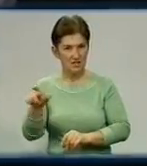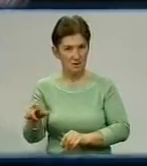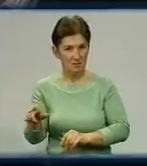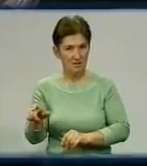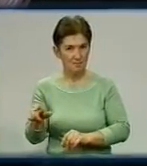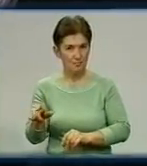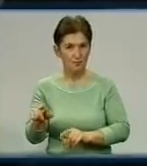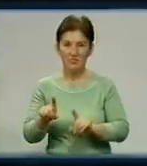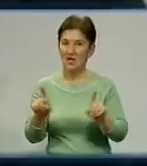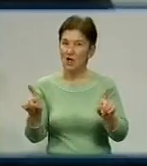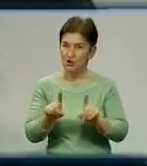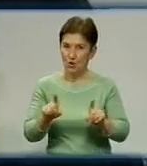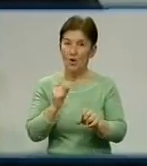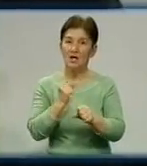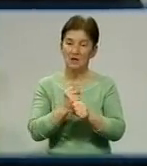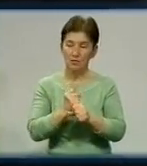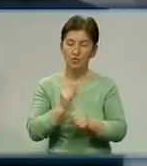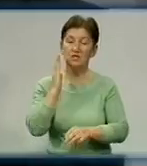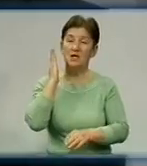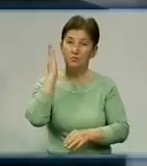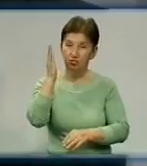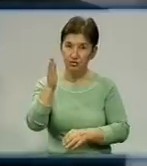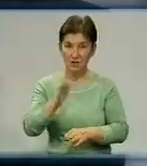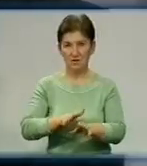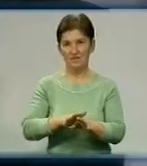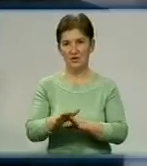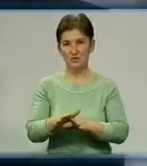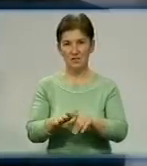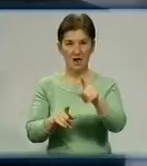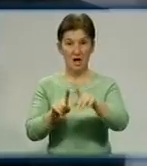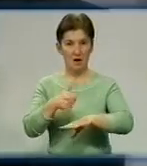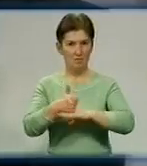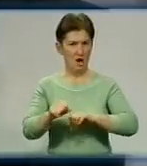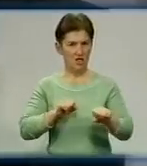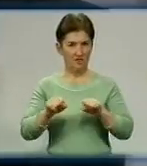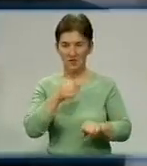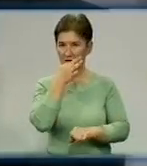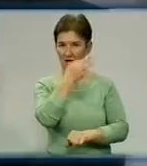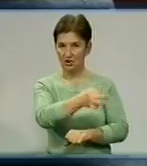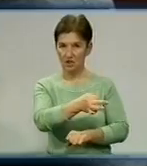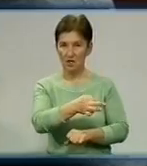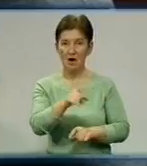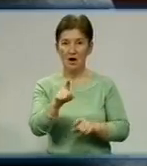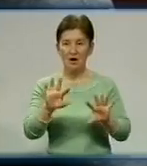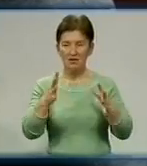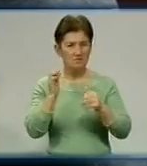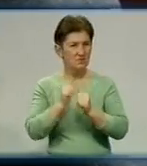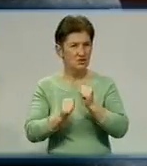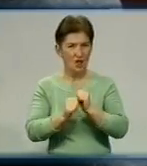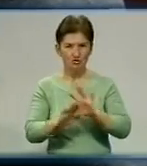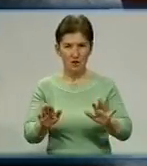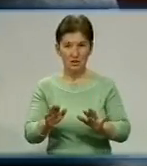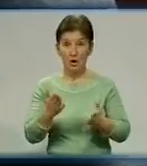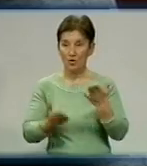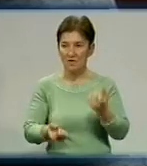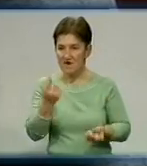роботи все-таки будуть виконані. Керівник контактного центру каже, відписки посадовців серед звернень трапляються не часто. Та коли